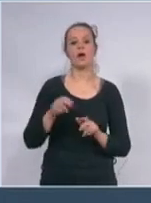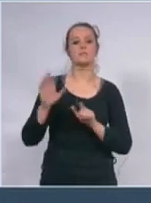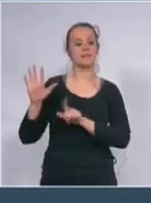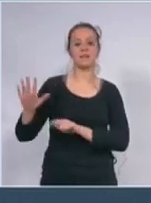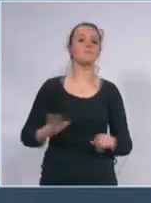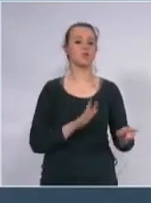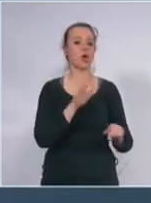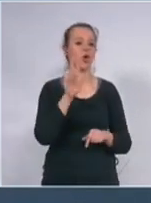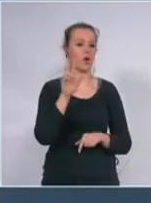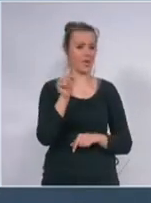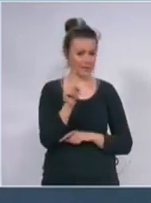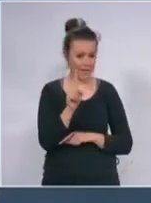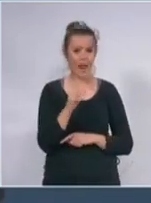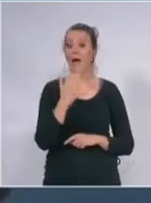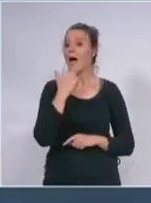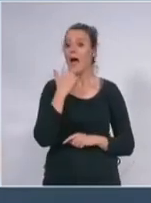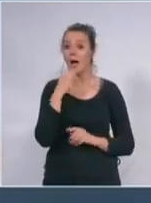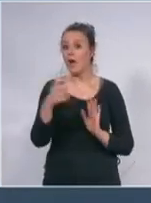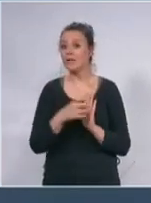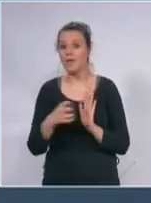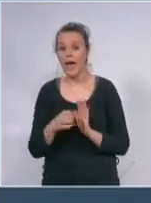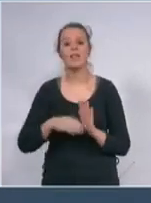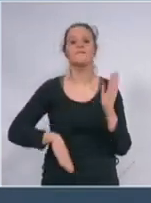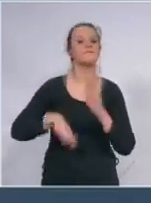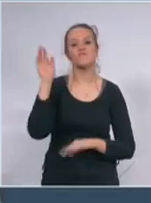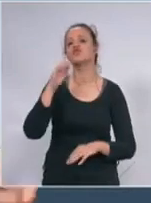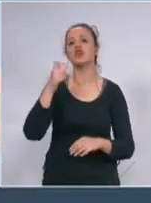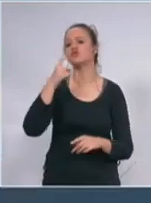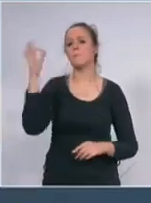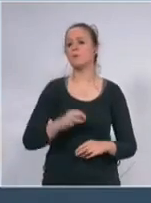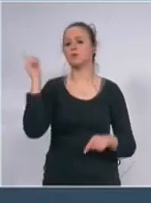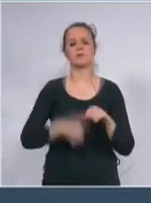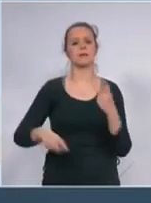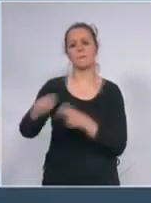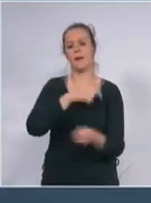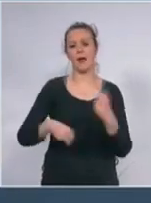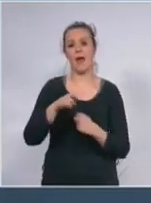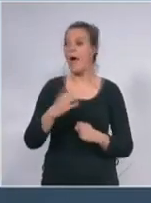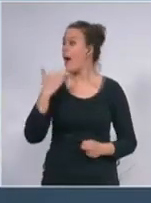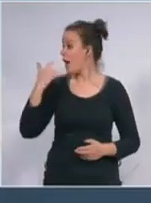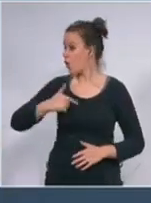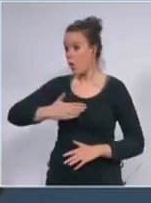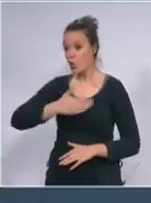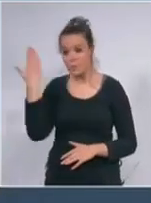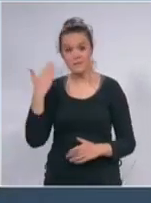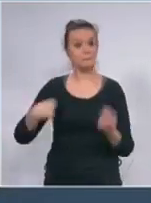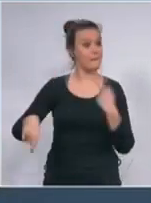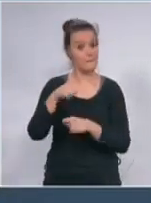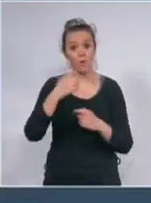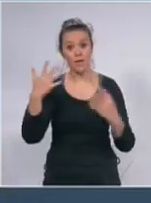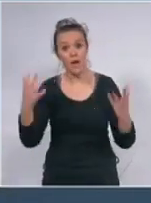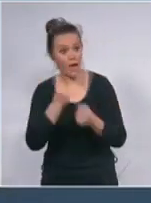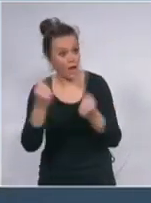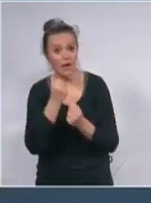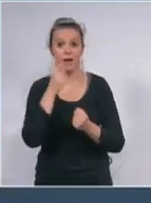a vi kad se sve ovo završi pa mi uspjamo da sačuvamo živote ljudi e onda mi sudite gonite streljajte me radite šta god hoćete